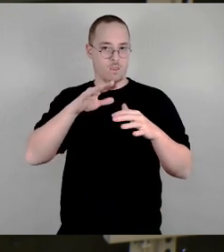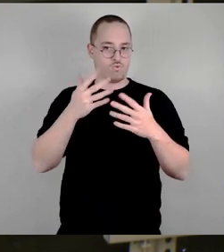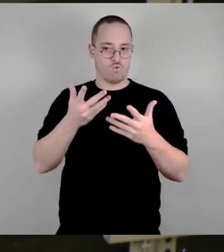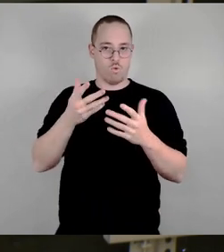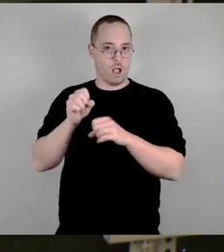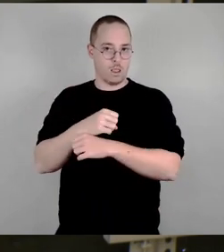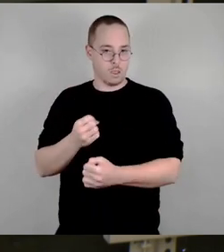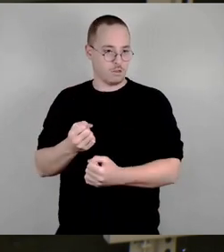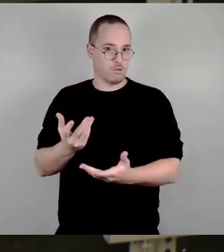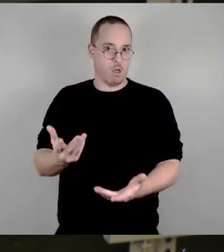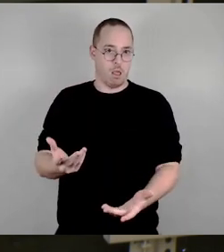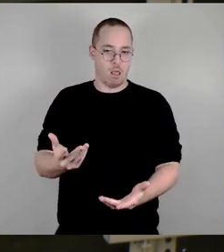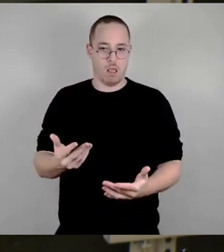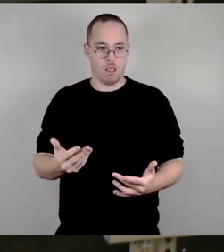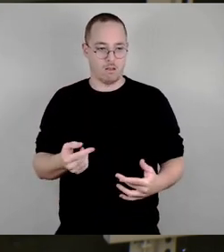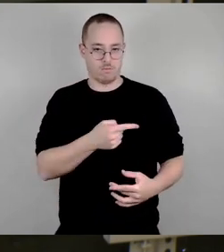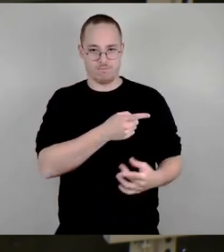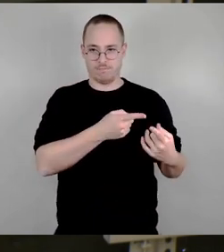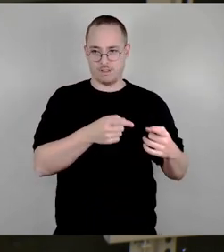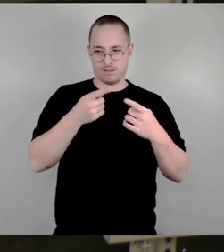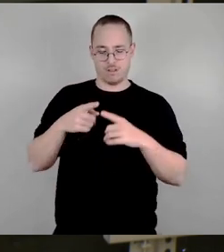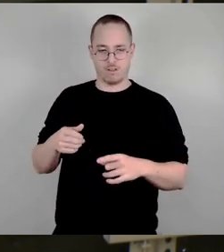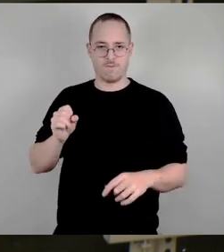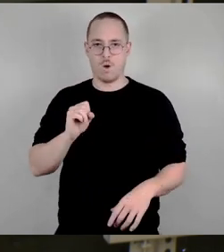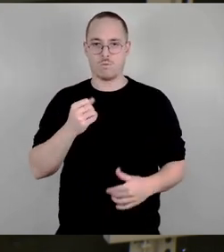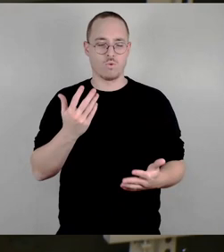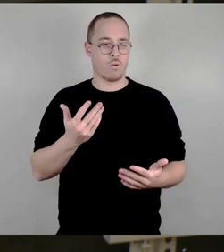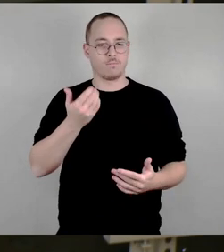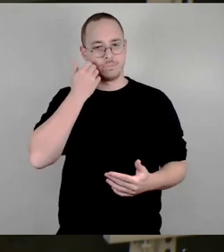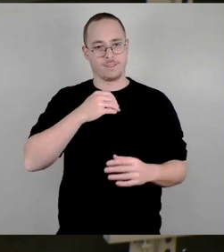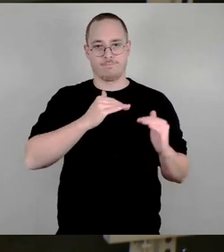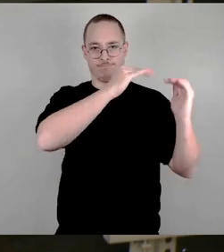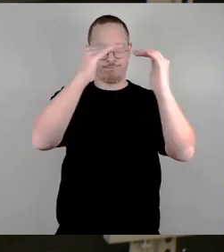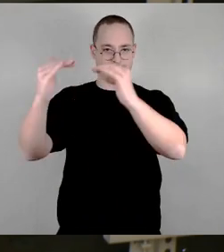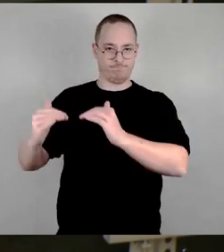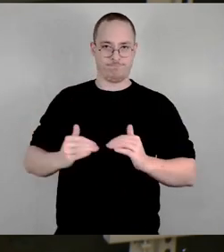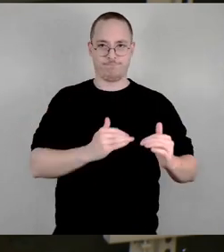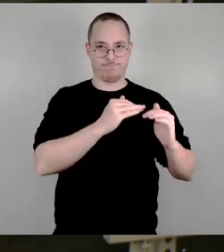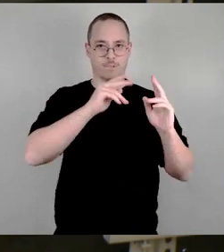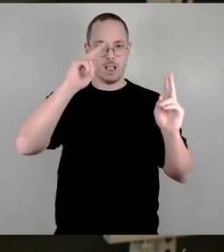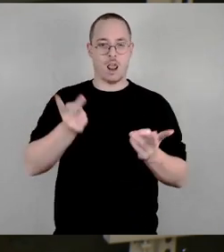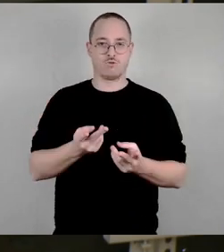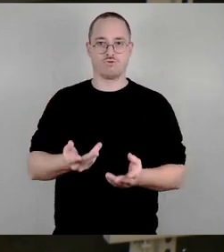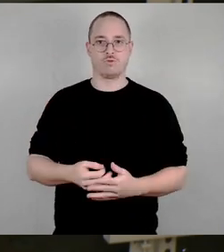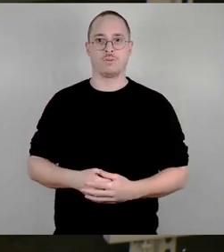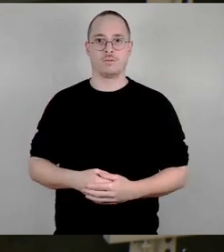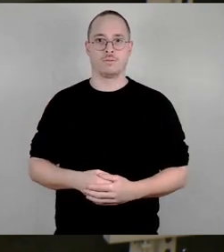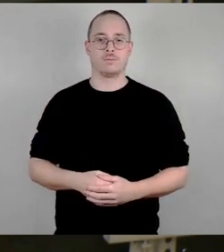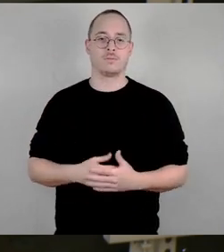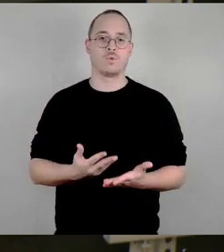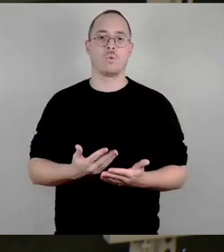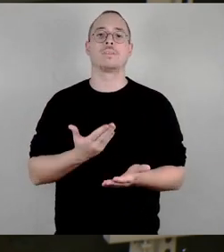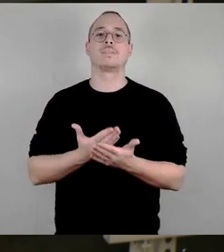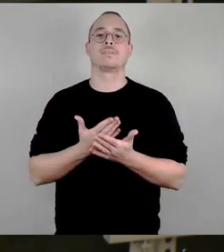Dezibelmessung. Ansonsten bin ich jetzt eigentlich wirklich froh und möchte da Bürgermeister Kühn auch danken,